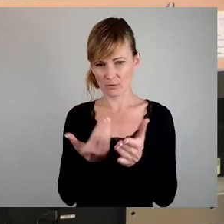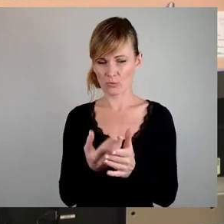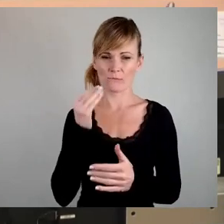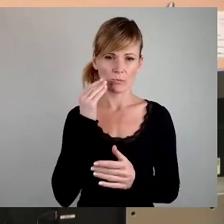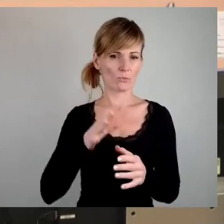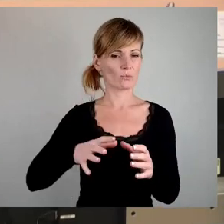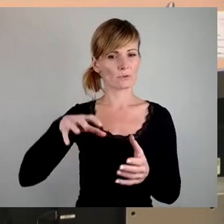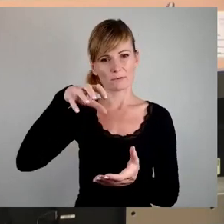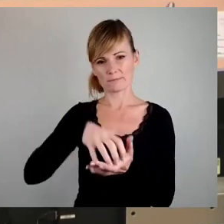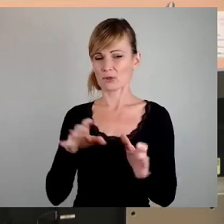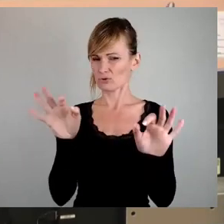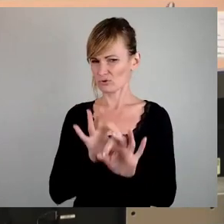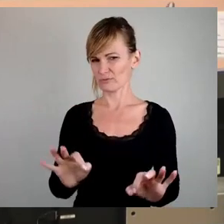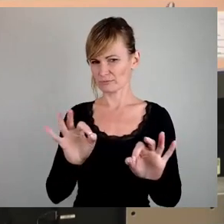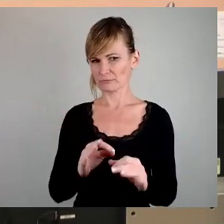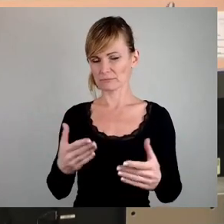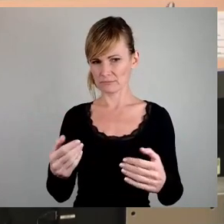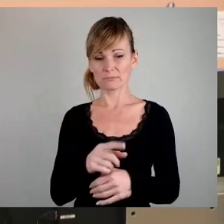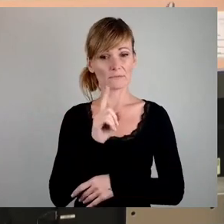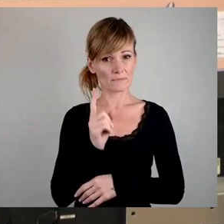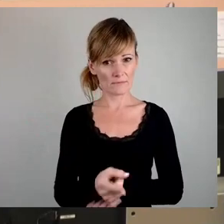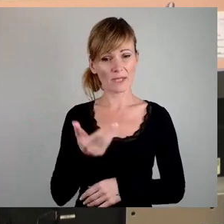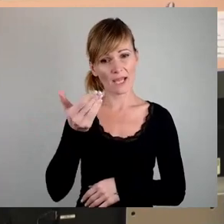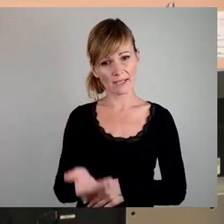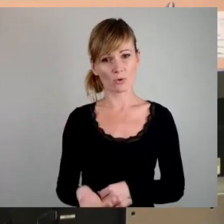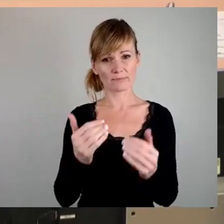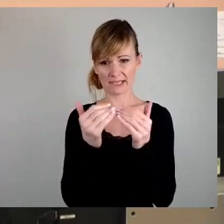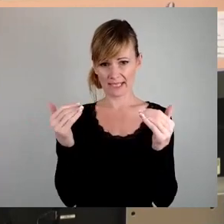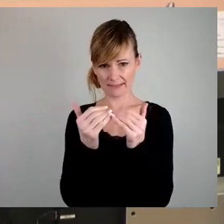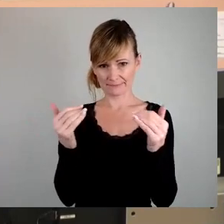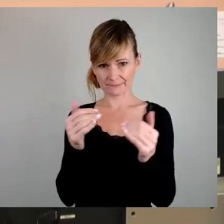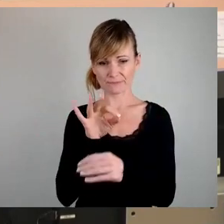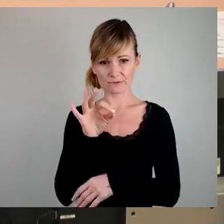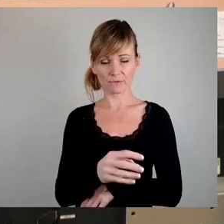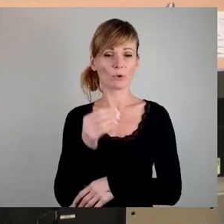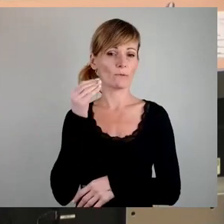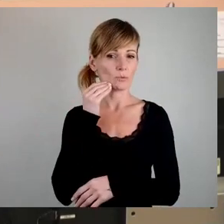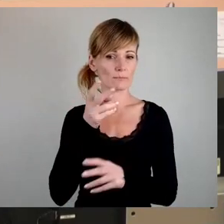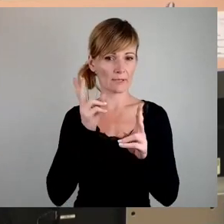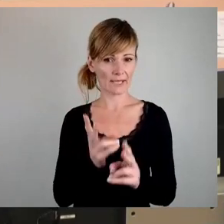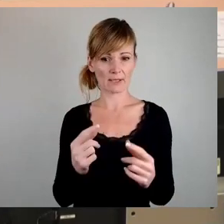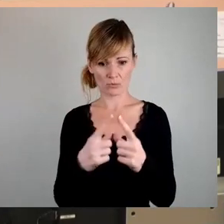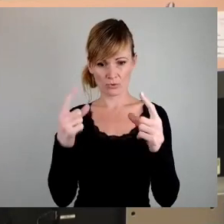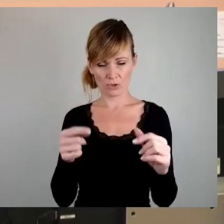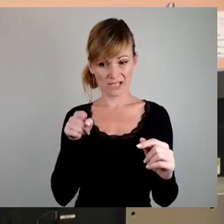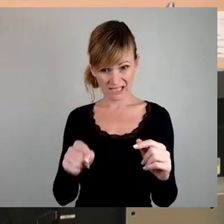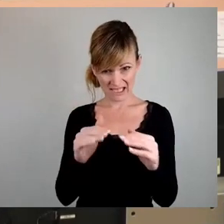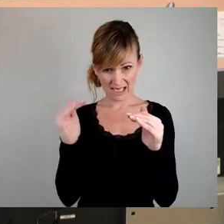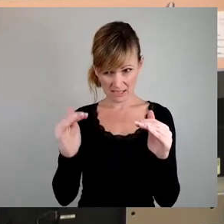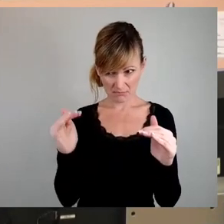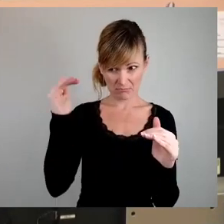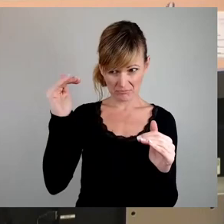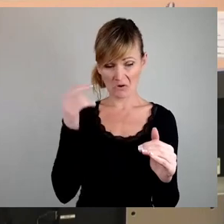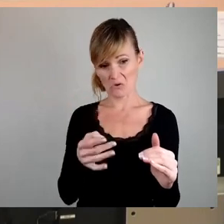Sicher ist auch die Anhebung der Einkommensgrenzen für den Wohnberechtigungsschein eine Frage mehr, die